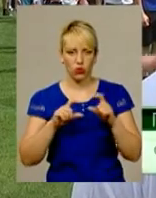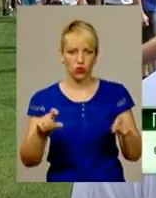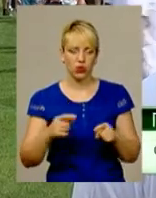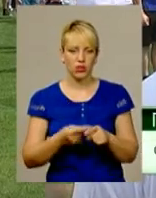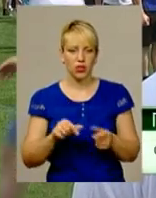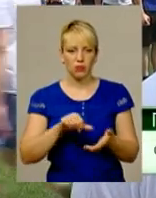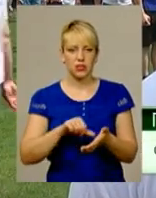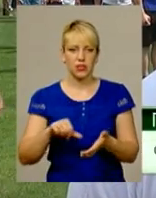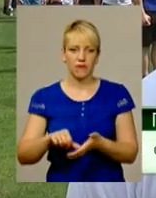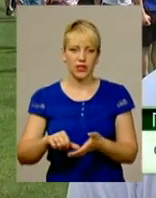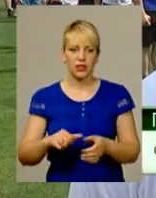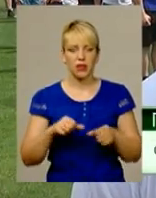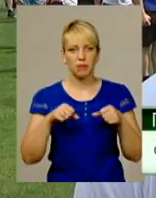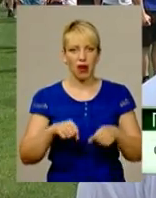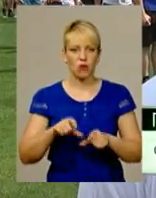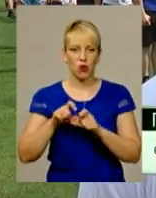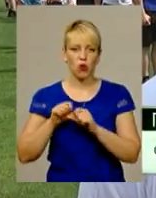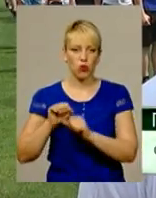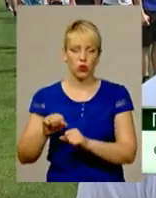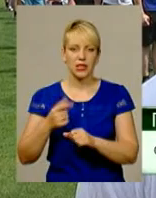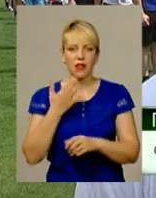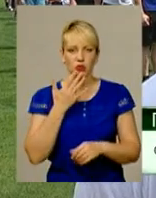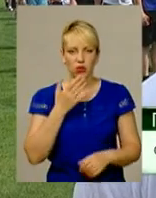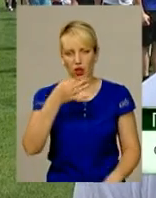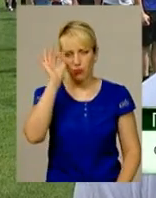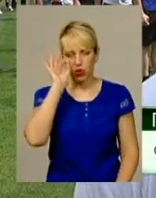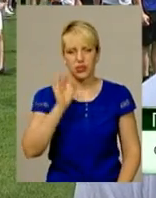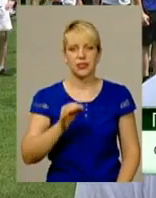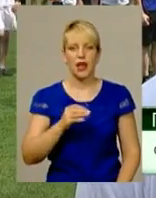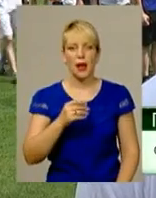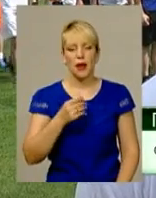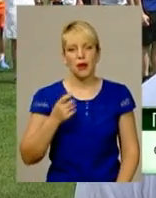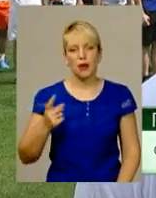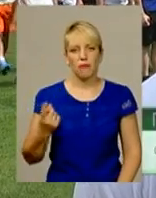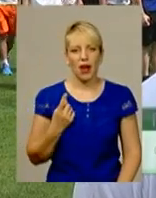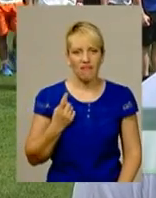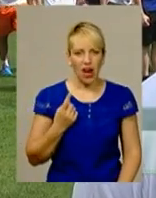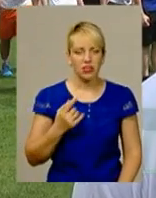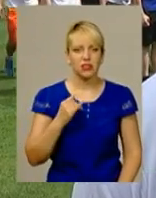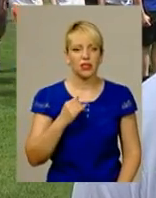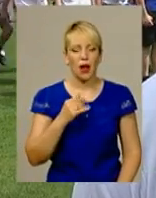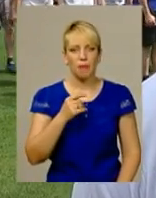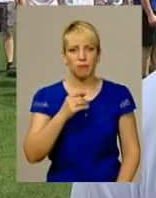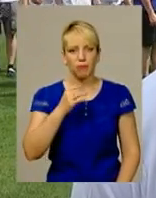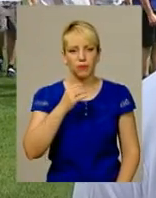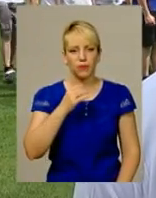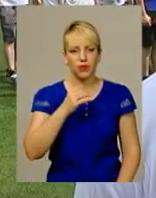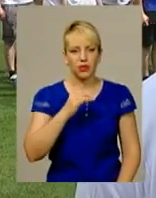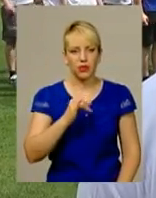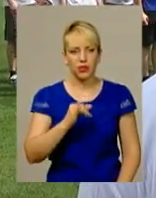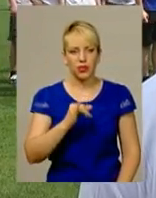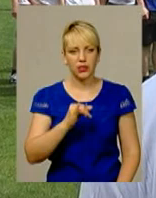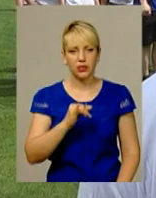представники правоохоронних органів. Це національної поліції, національної гвардії, патрульної поліції Хмельницького, війська Хмельницького та